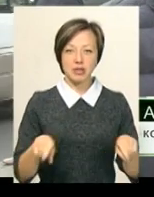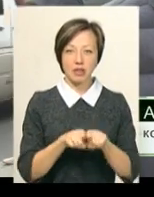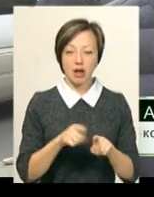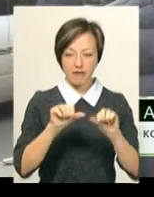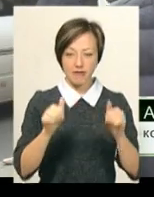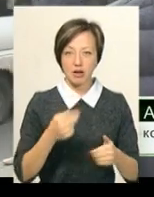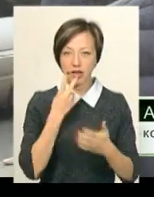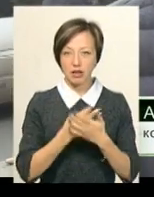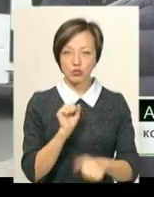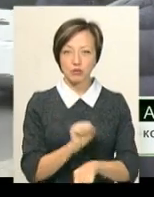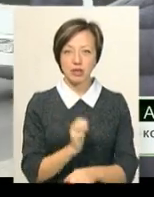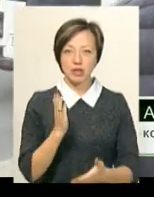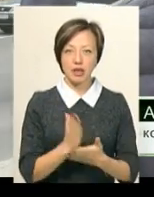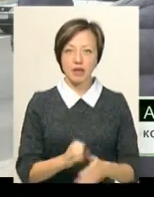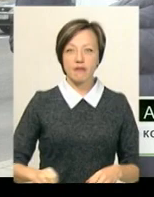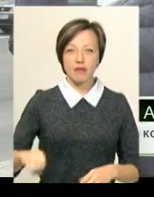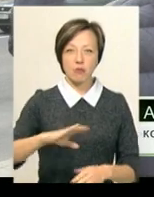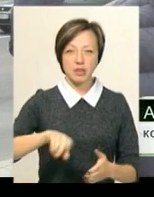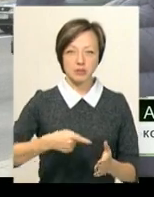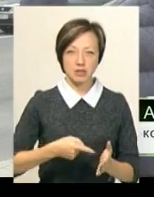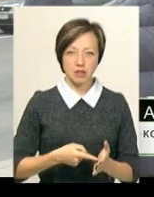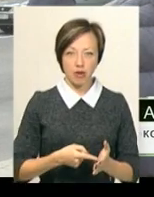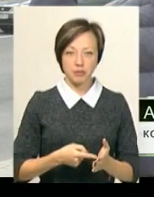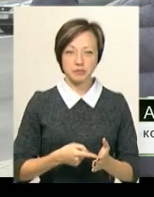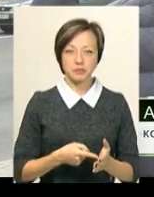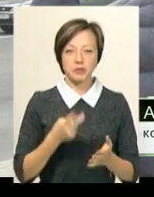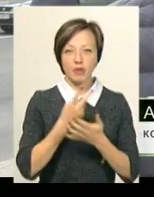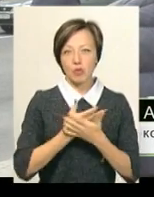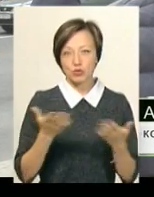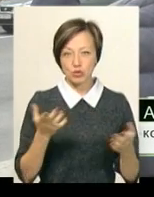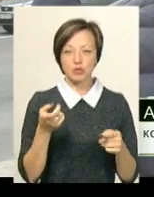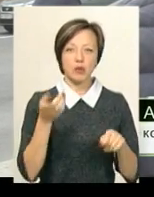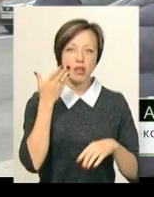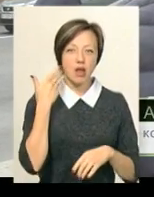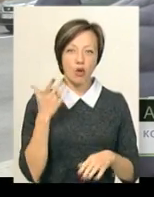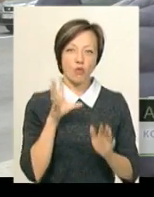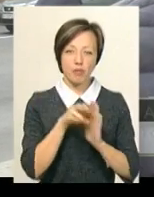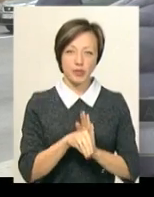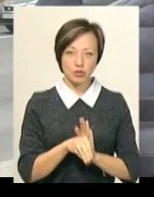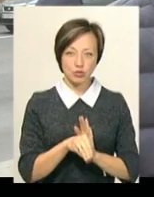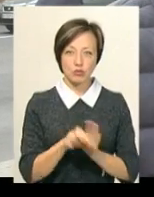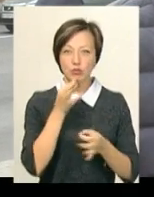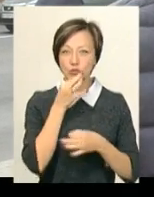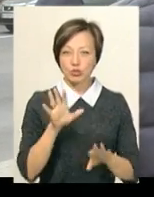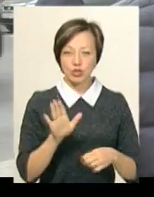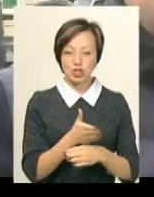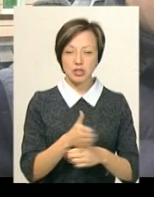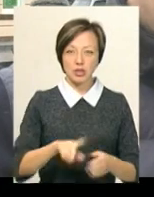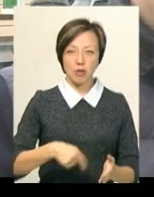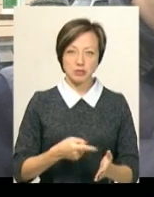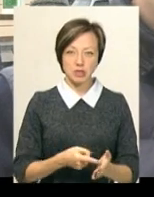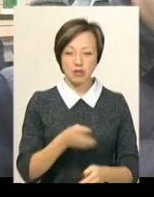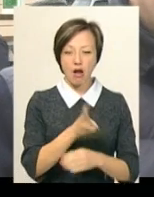зупинки, які є в європейських містах. Вона і прозора, і тому дуже легко вписується в будь-які частини міста.